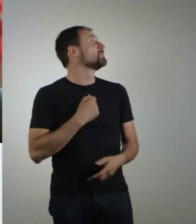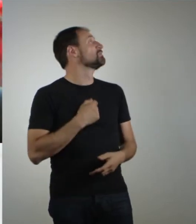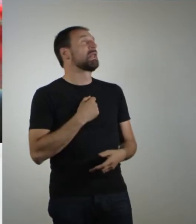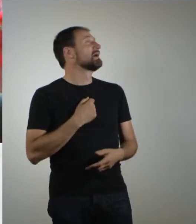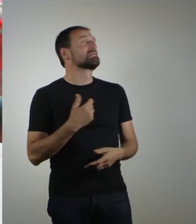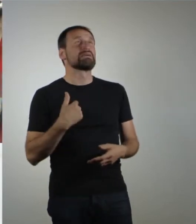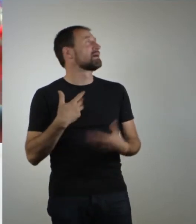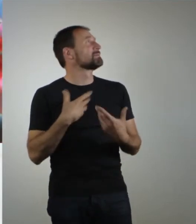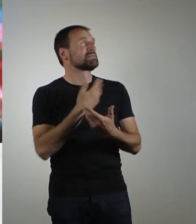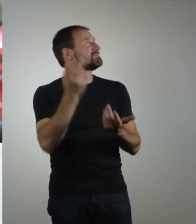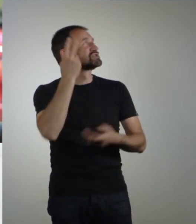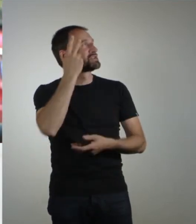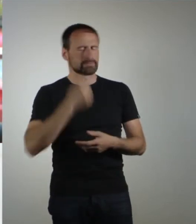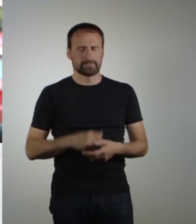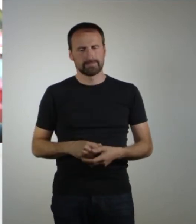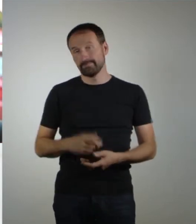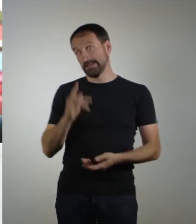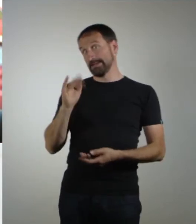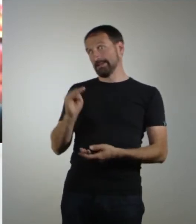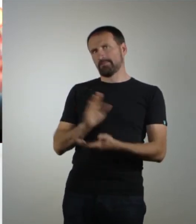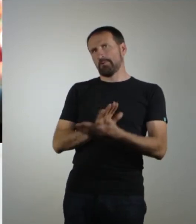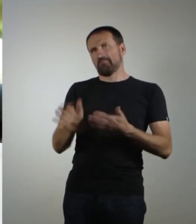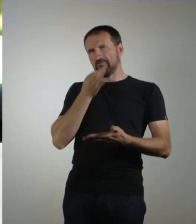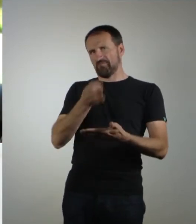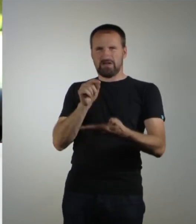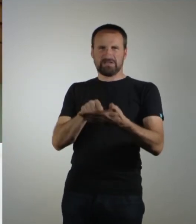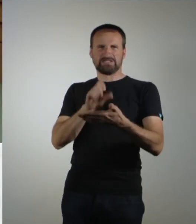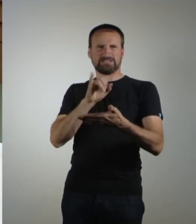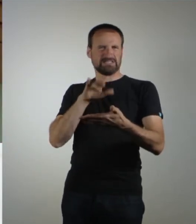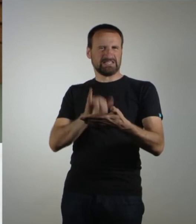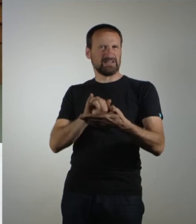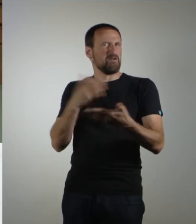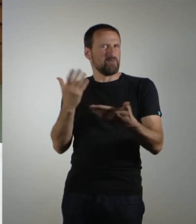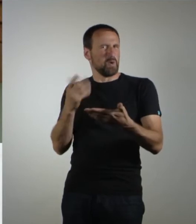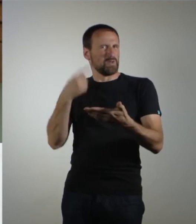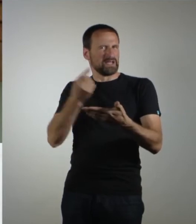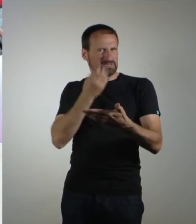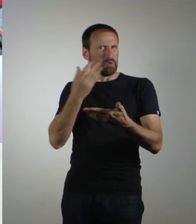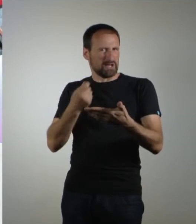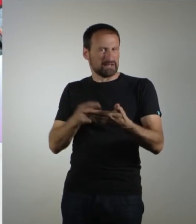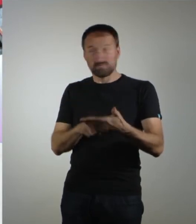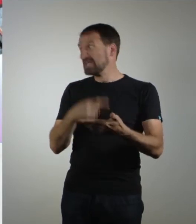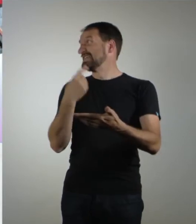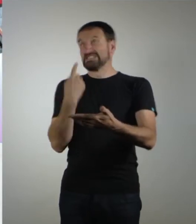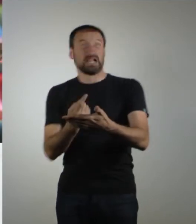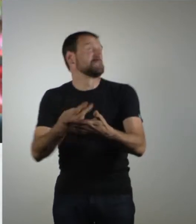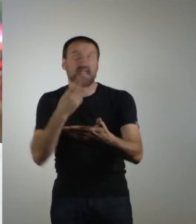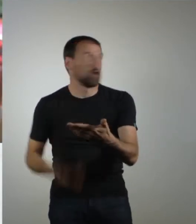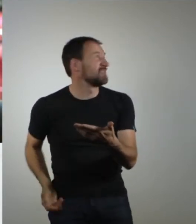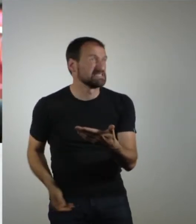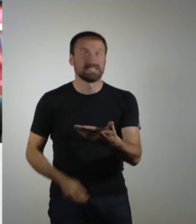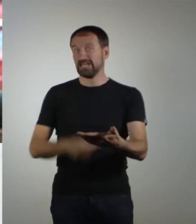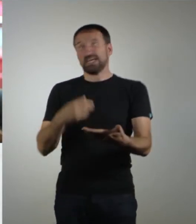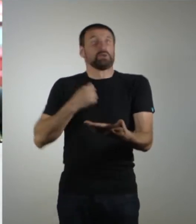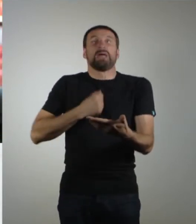habe ich nicht verstanden. Kim fragt kürzerhand Siri, wo der nächste Blumenladen sei. Da hat Siri mir geantwortet. Tut mir leid, das habe ich nicht